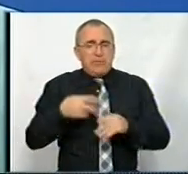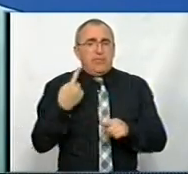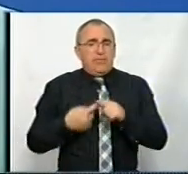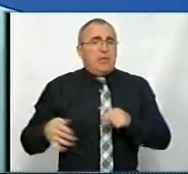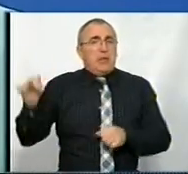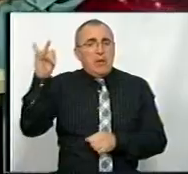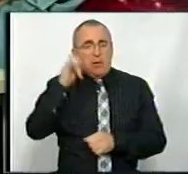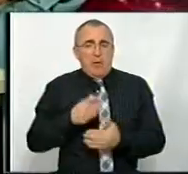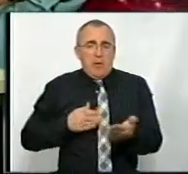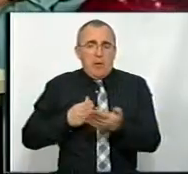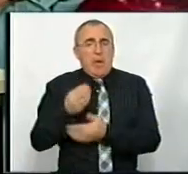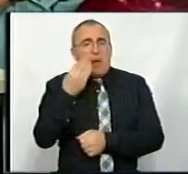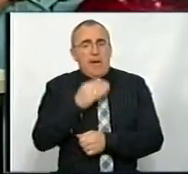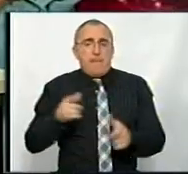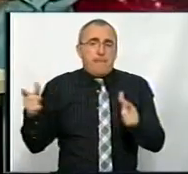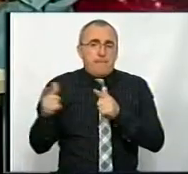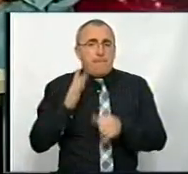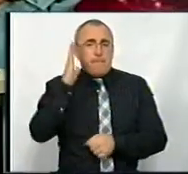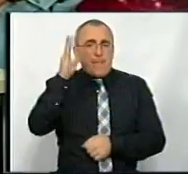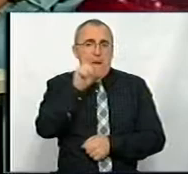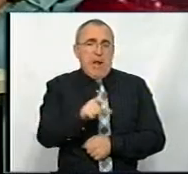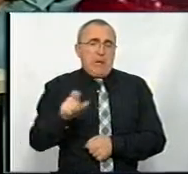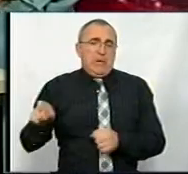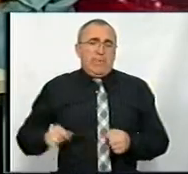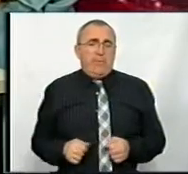історія напряму про якість підготовки майбутніх кадрів?